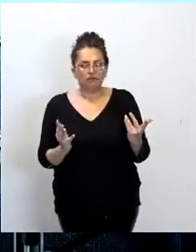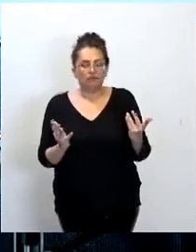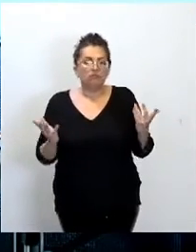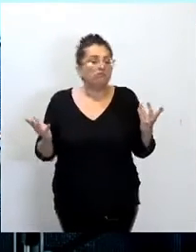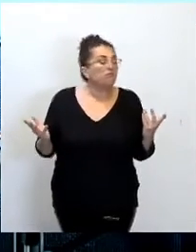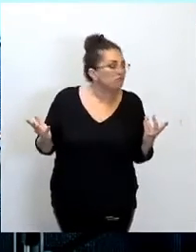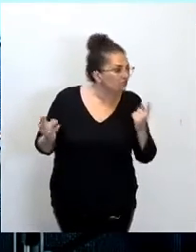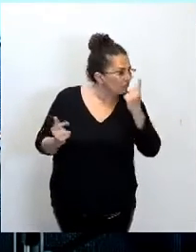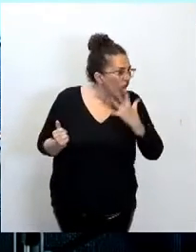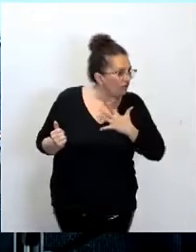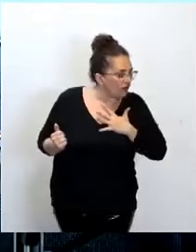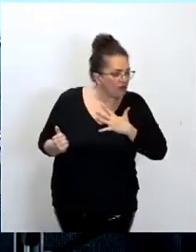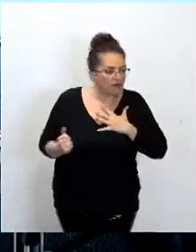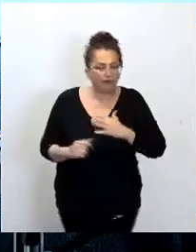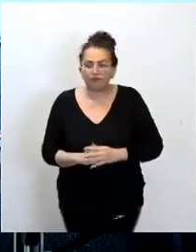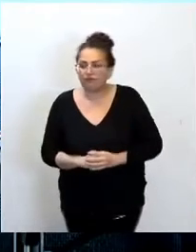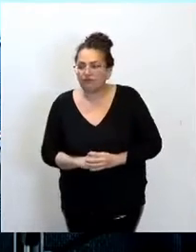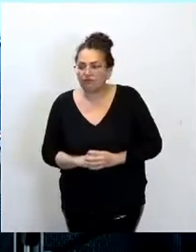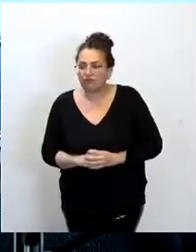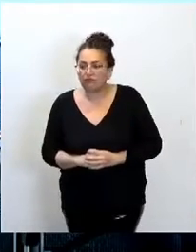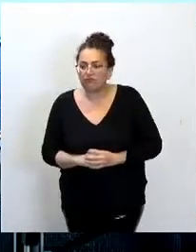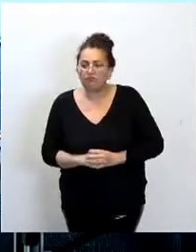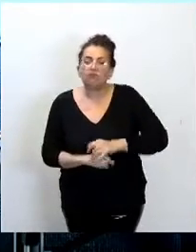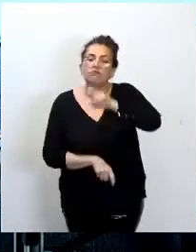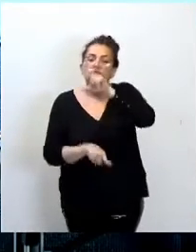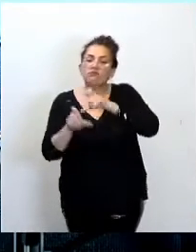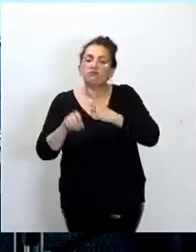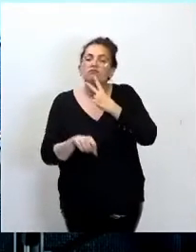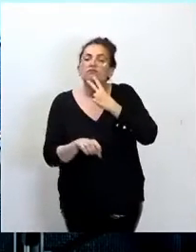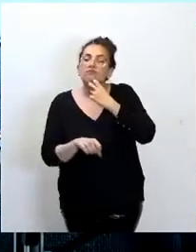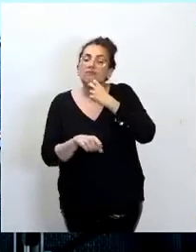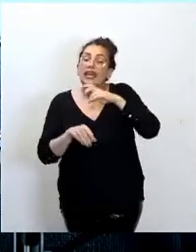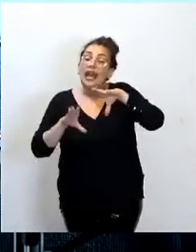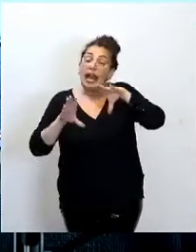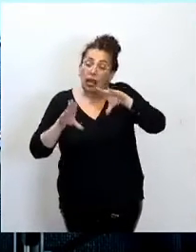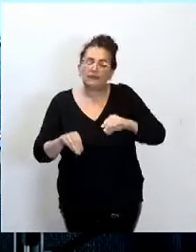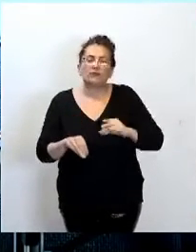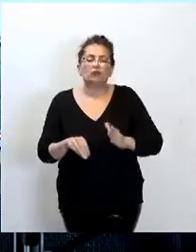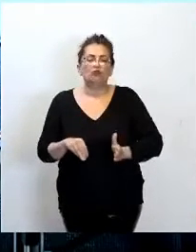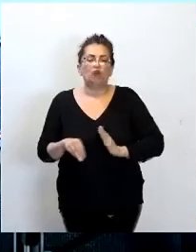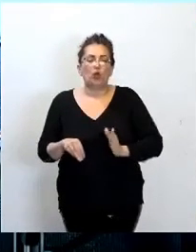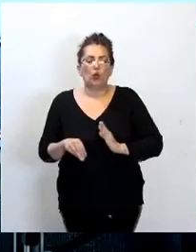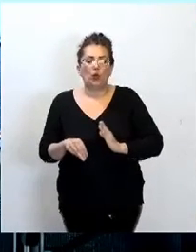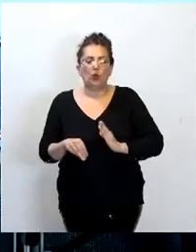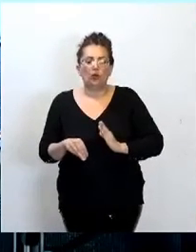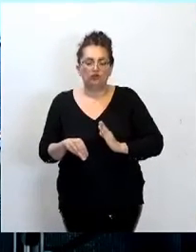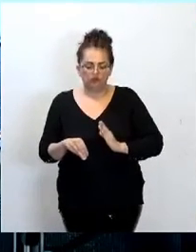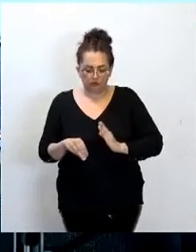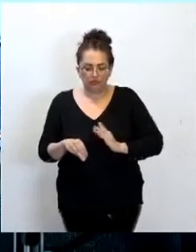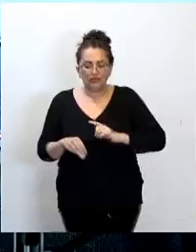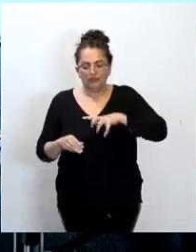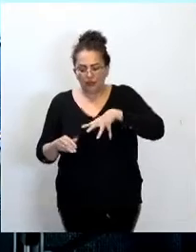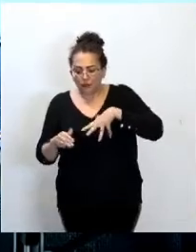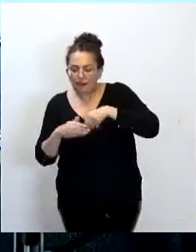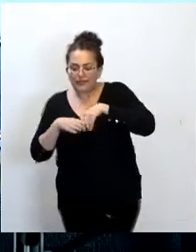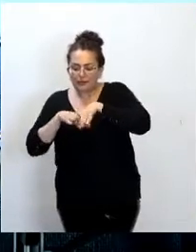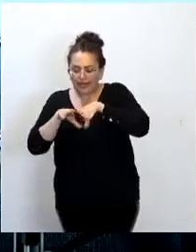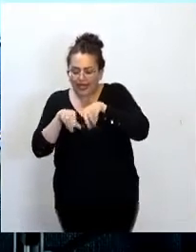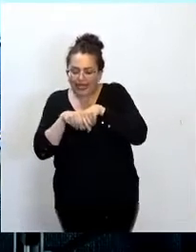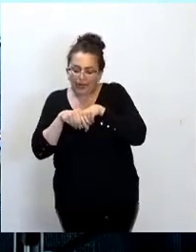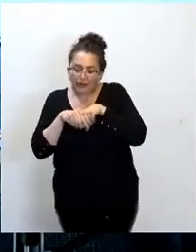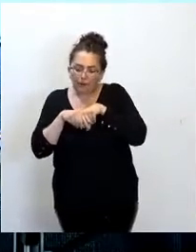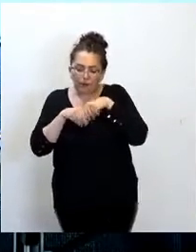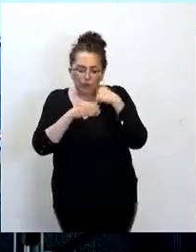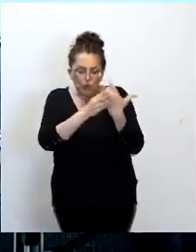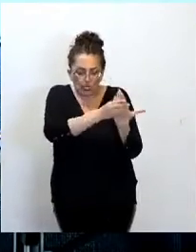Dommage aussi que les citoyens bordelais ne fassent plus partie du jury. Ça a disparu, ils n'y sont plus. Alors,